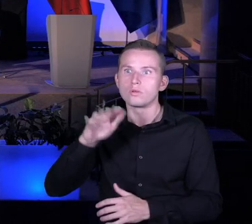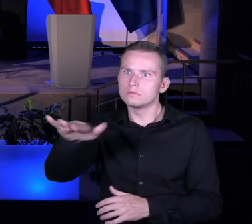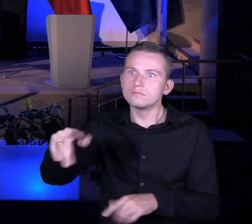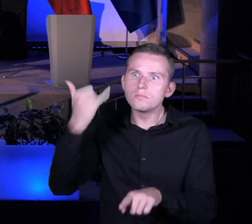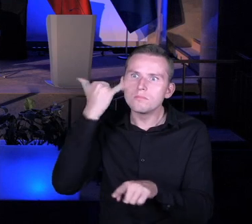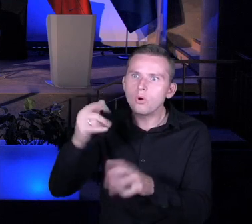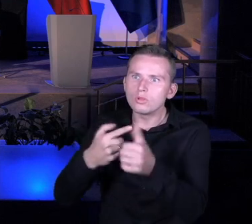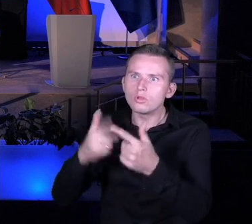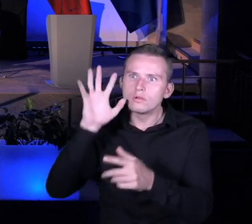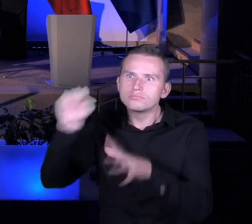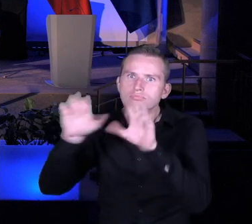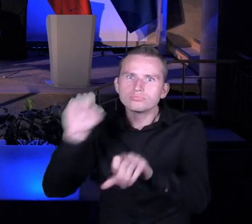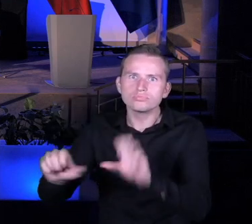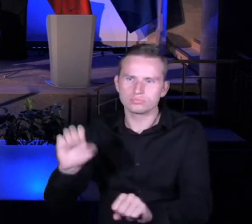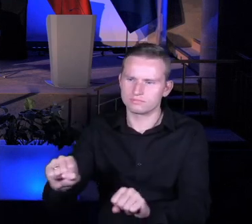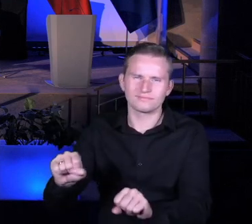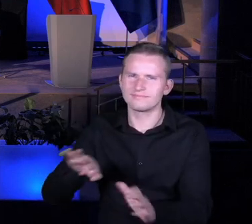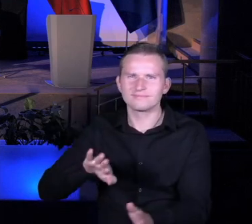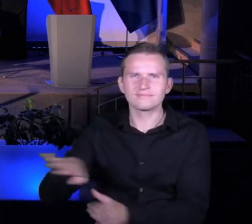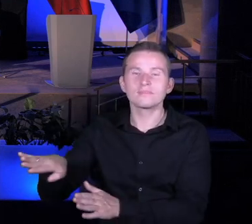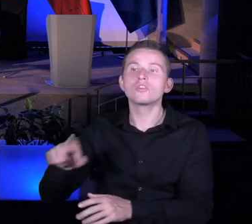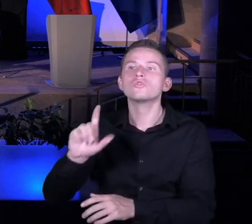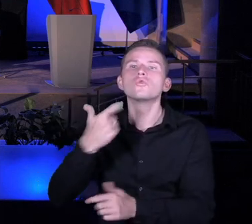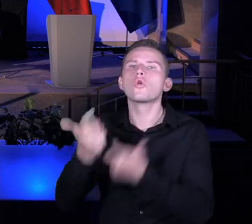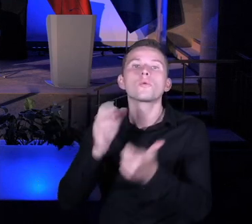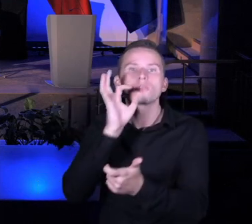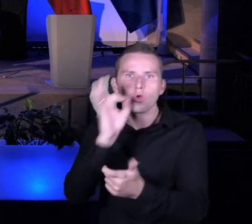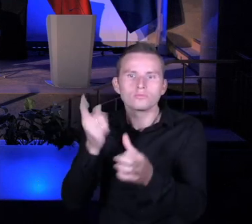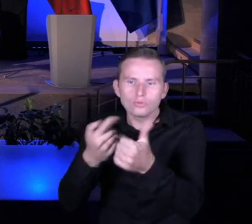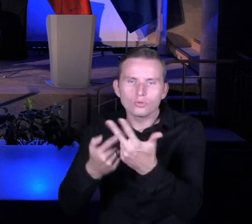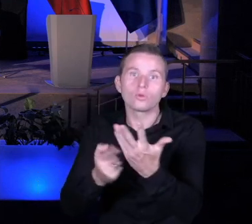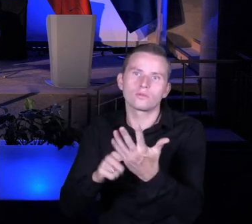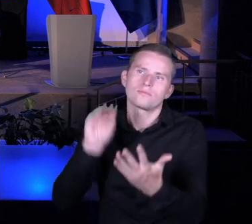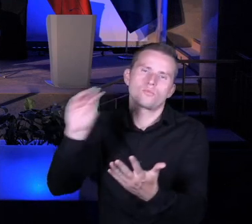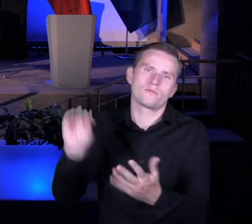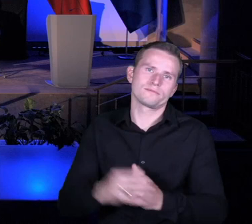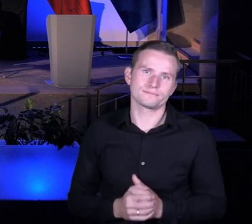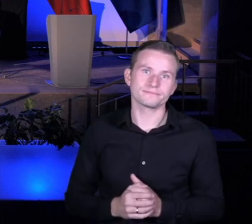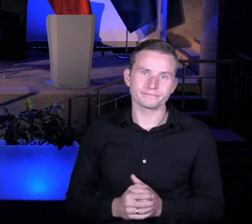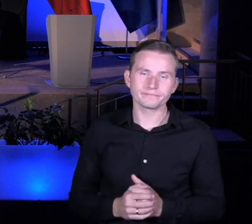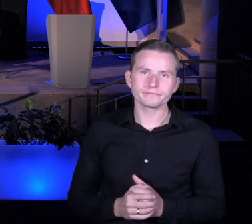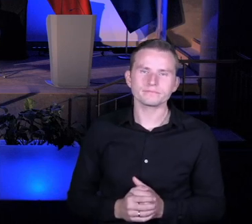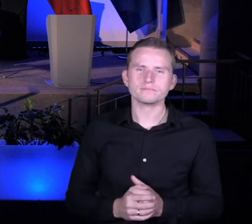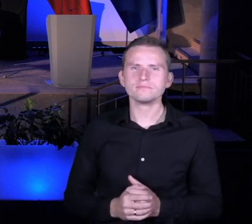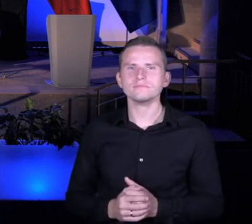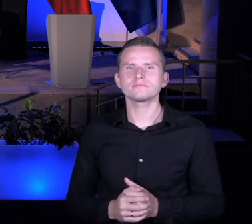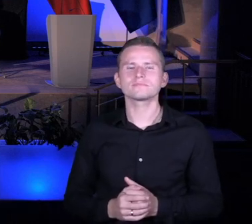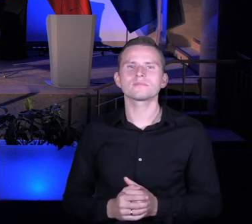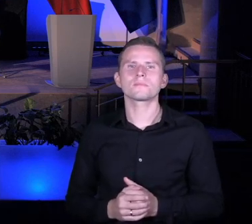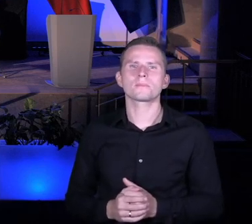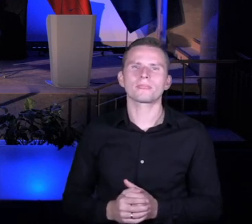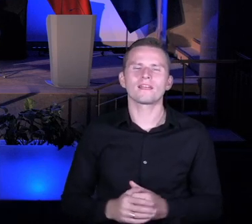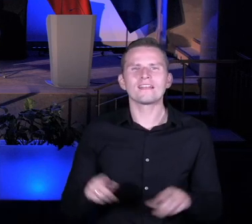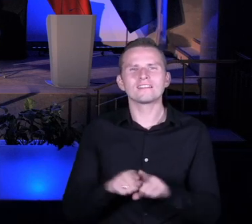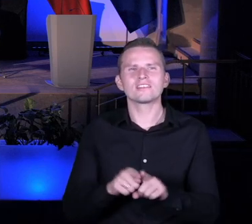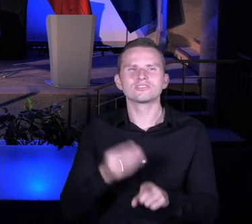ciągle bardzo mało w szkole. No i, no chyba tak, jeszcze powiem, bo to tak już właściwie się przewinęło, ale